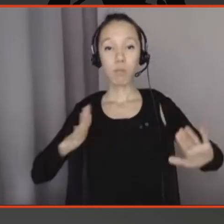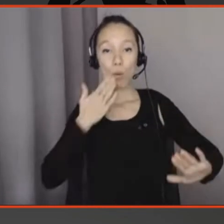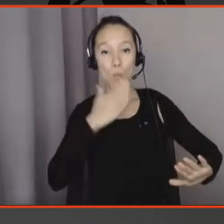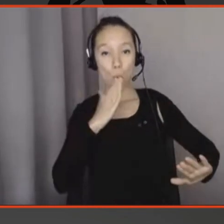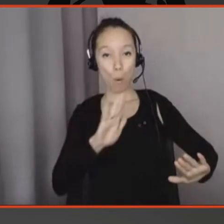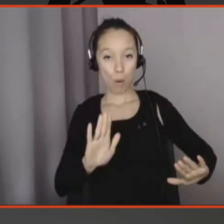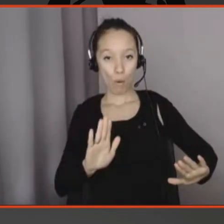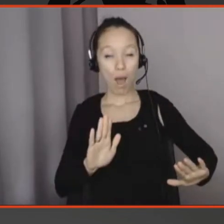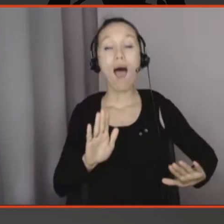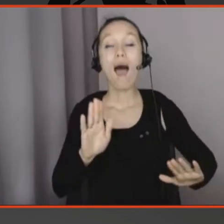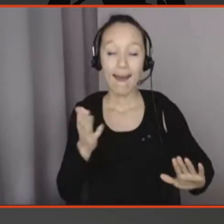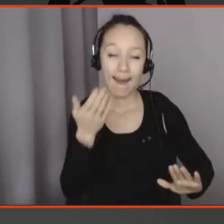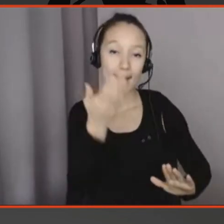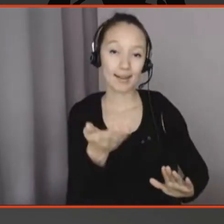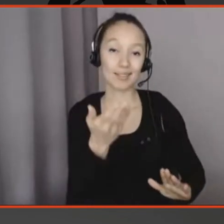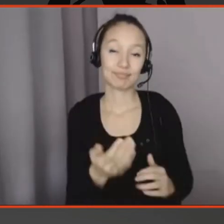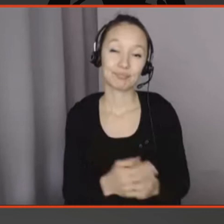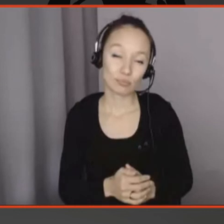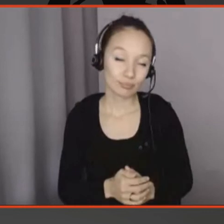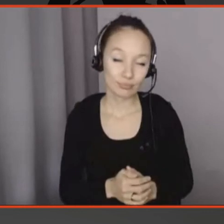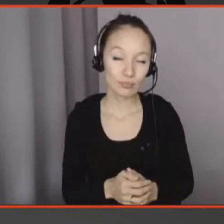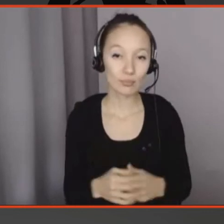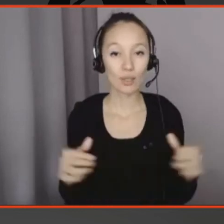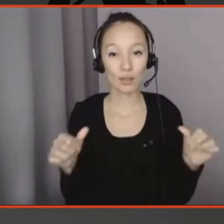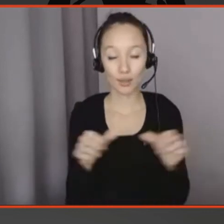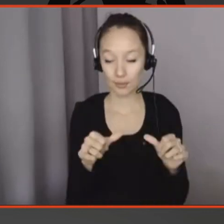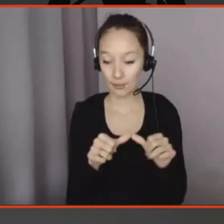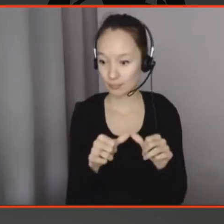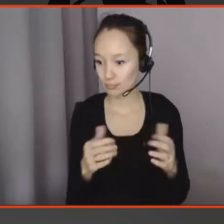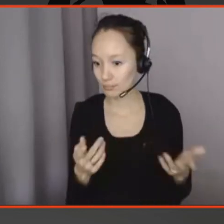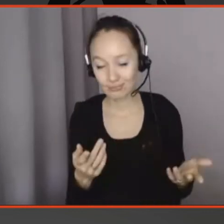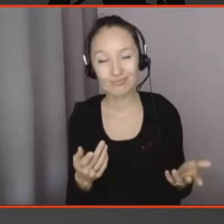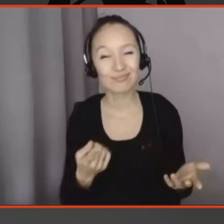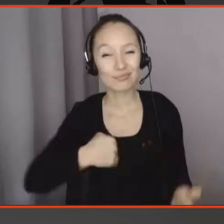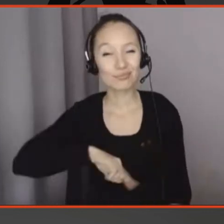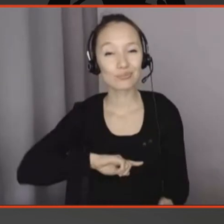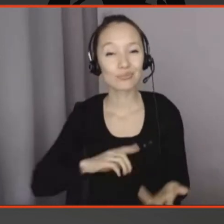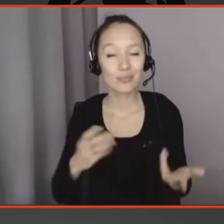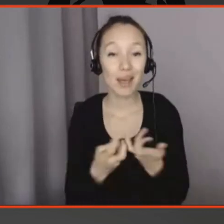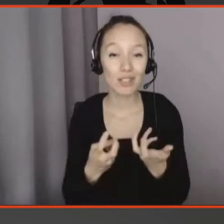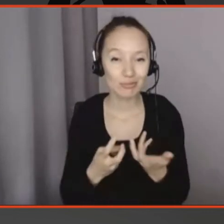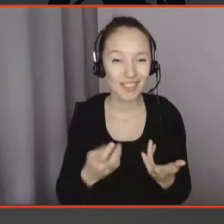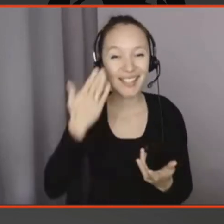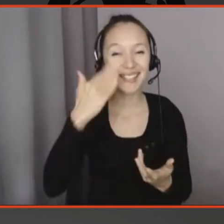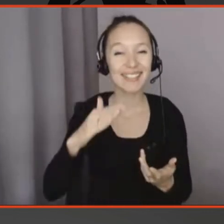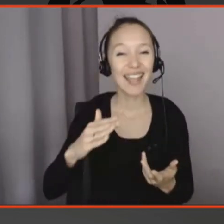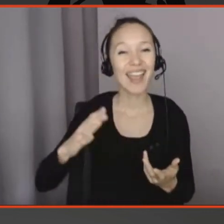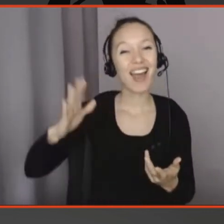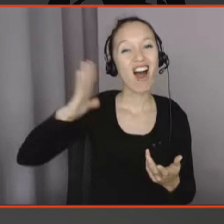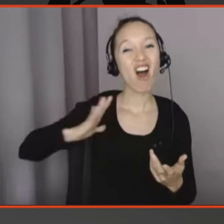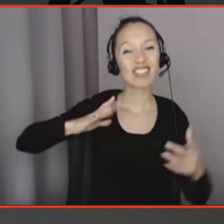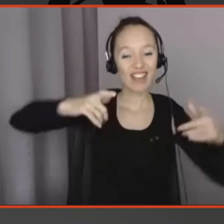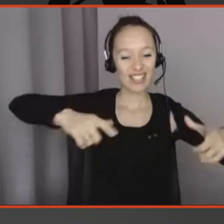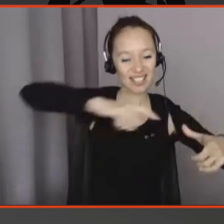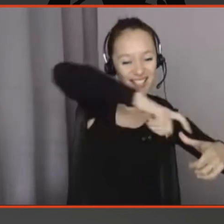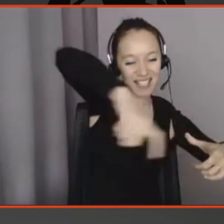et auquel cas on peut répondre on le fait. Les vinyles sont réutilisés, on rachète des